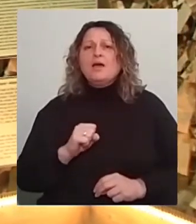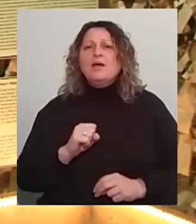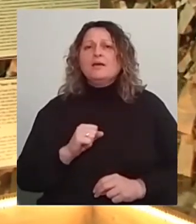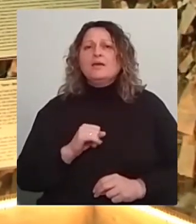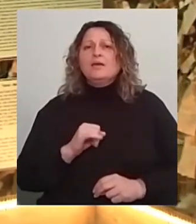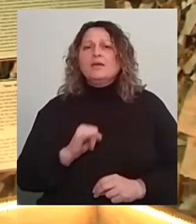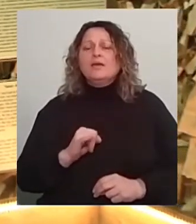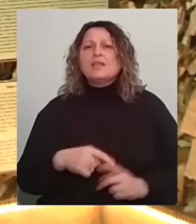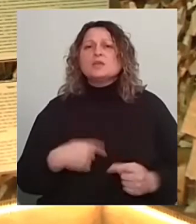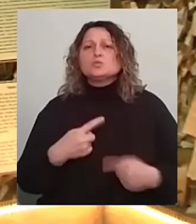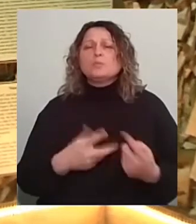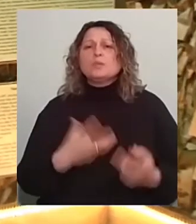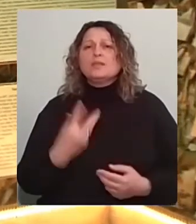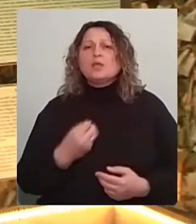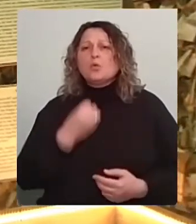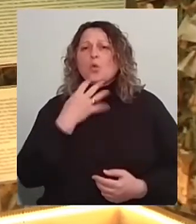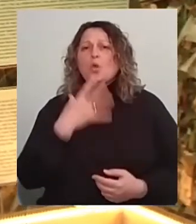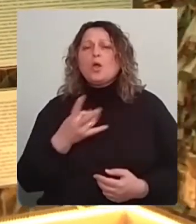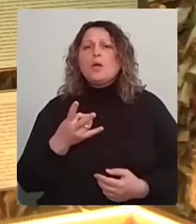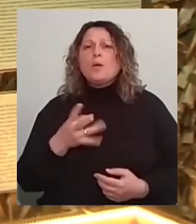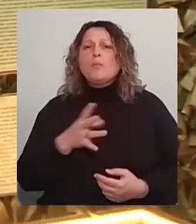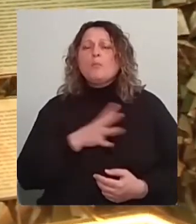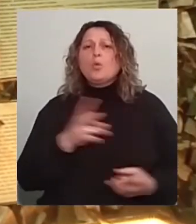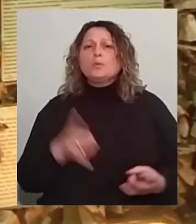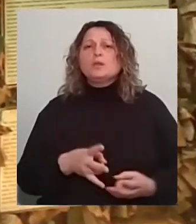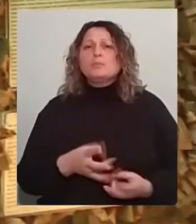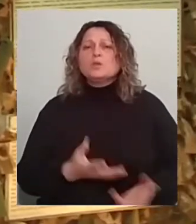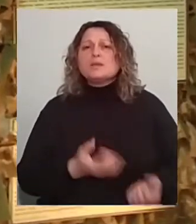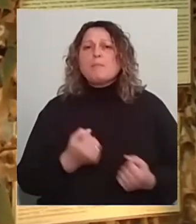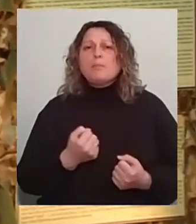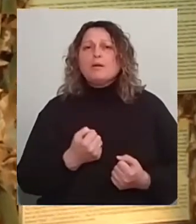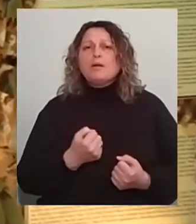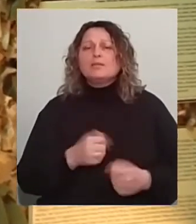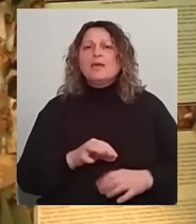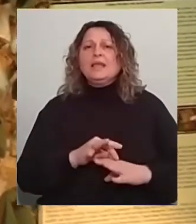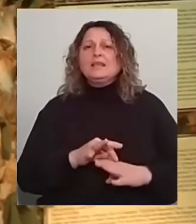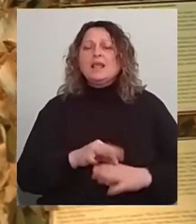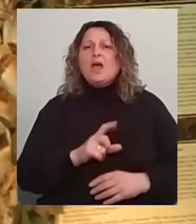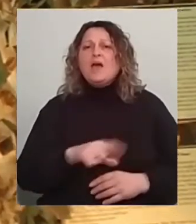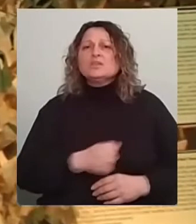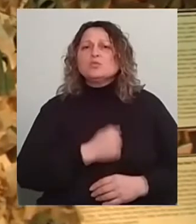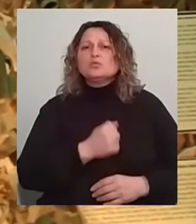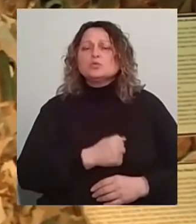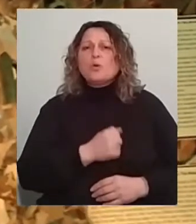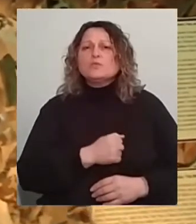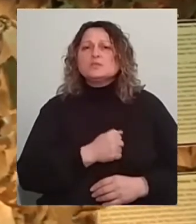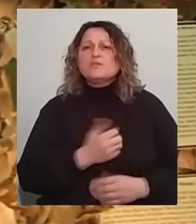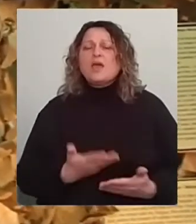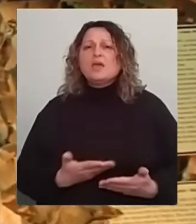наступний день, коли потрібно було забирати тіла військовослужбовців, які загинули,